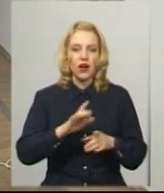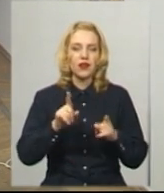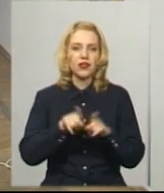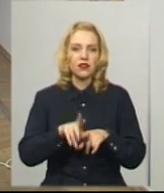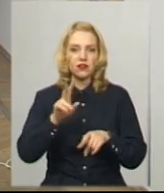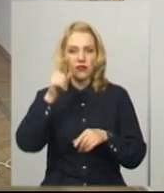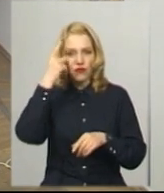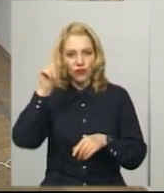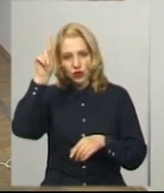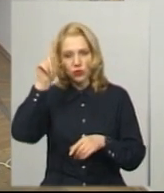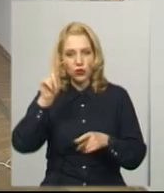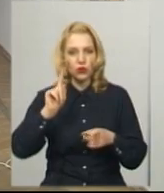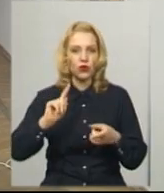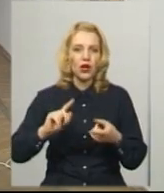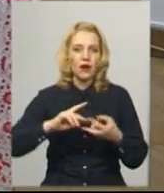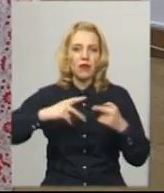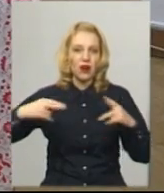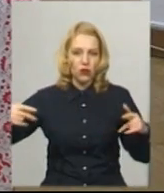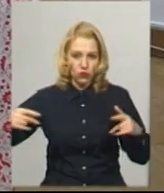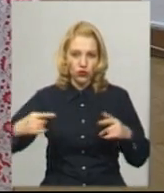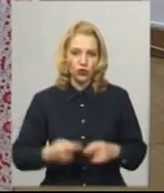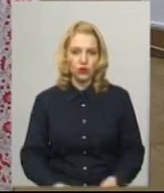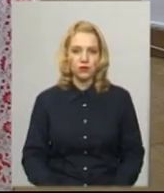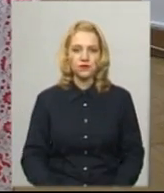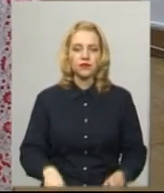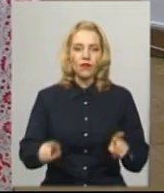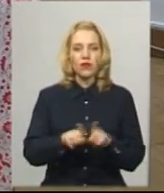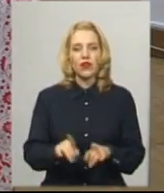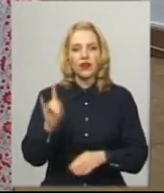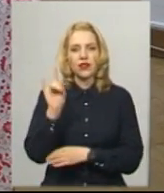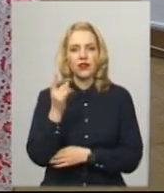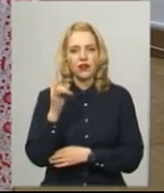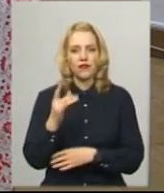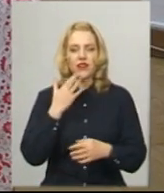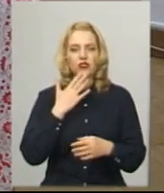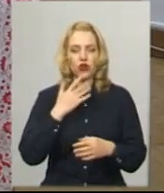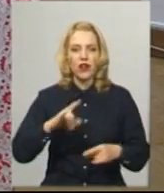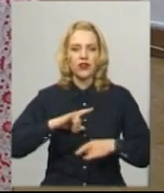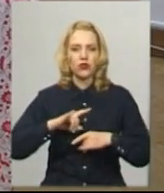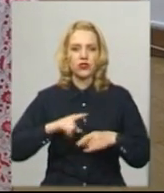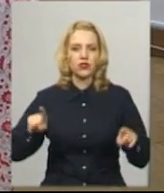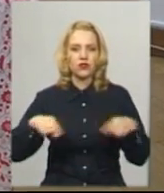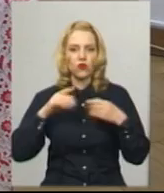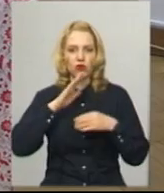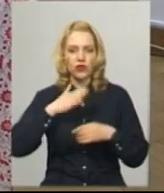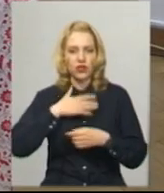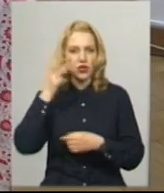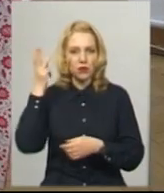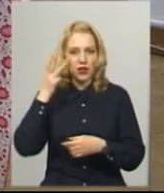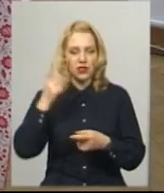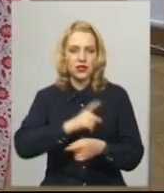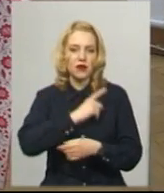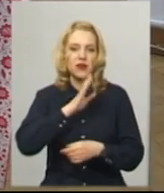перекручену. І щоб підняти патриотичний дух. От такі іграшки в національних костюмах створює наша хмельницька